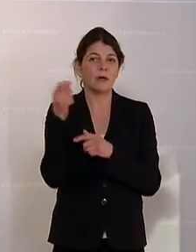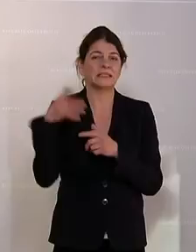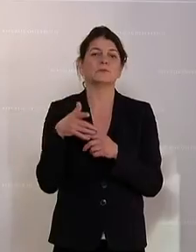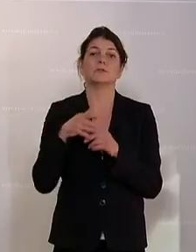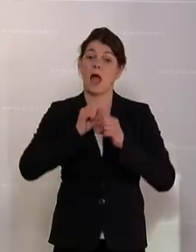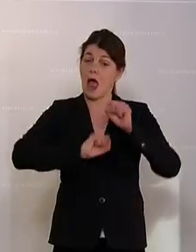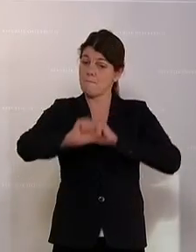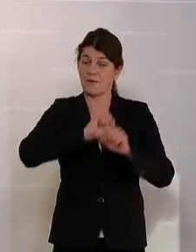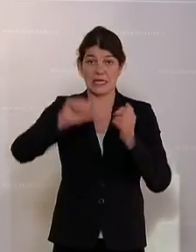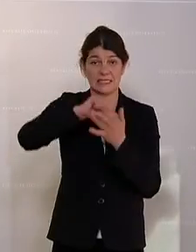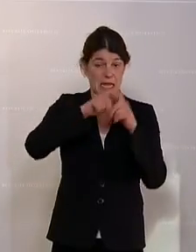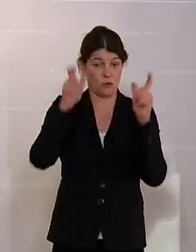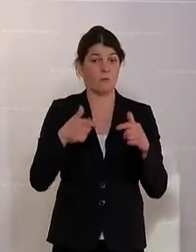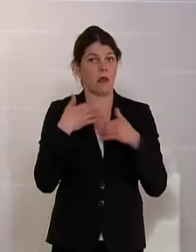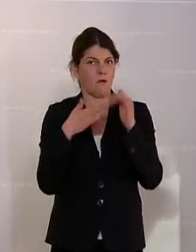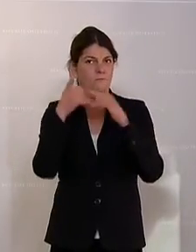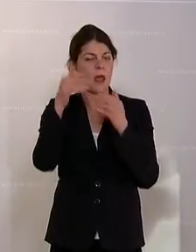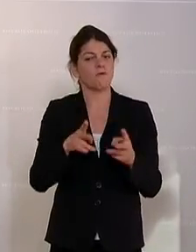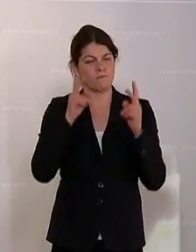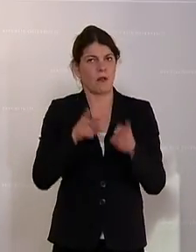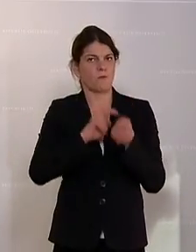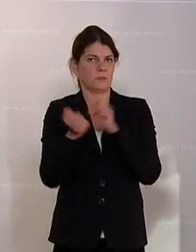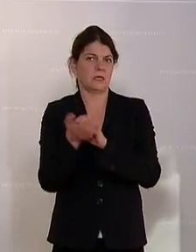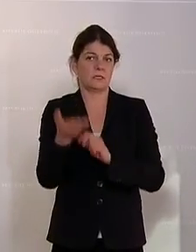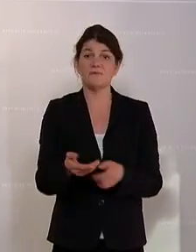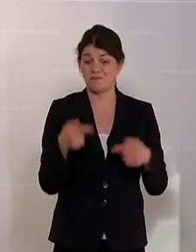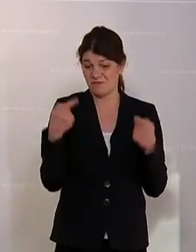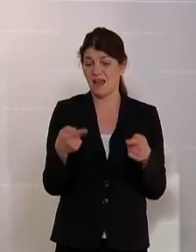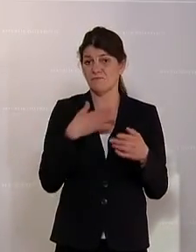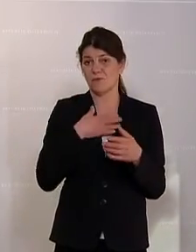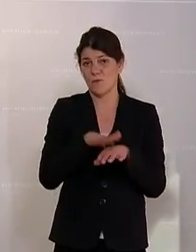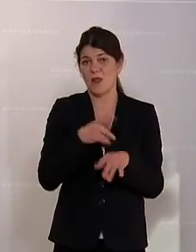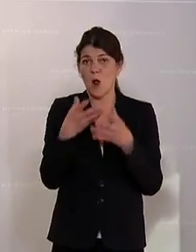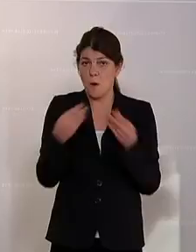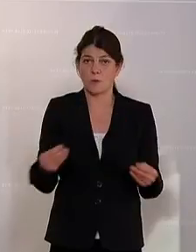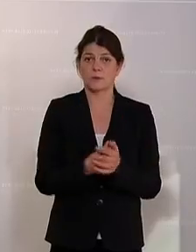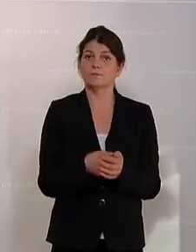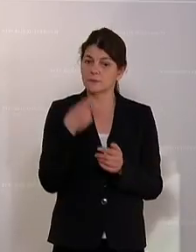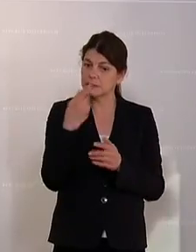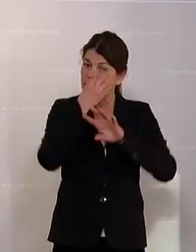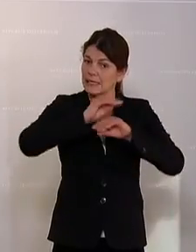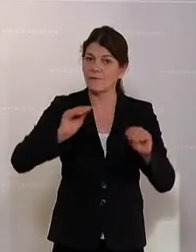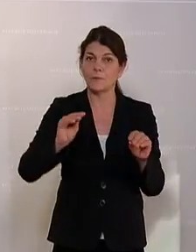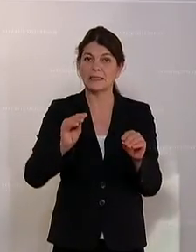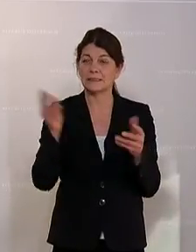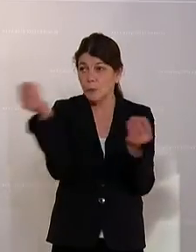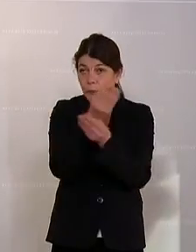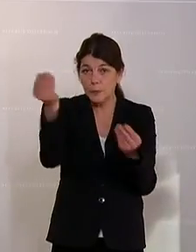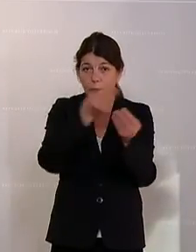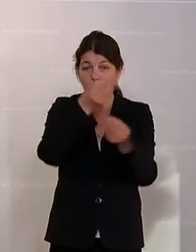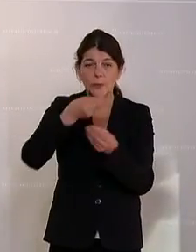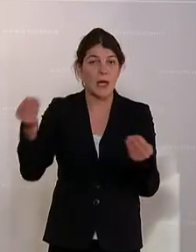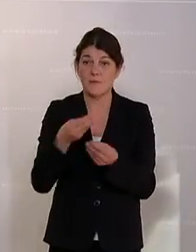installieren und umsetzen. Weil das wird die Lösung sein, dass wir diese Informationskanäle dementsprechend auch